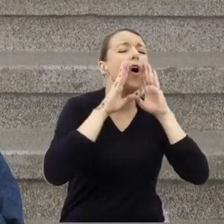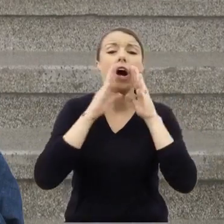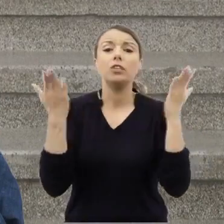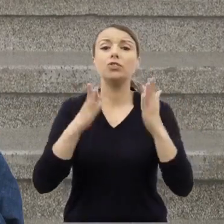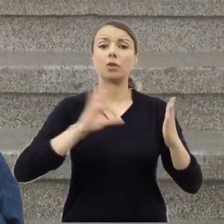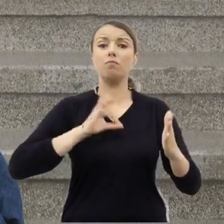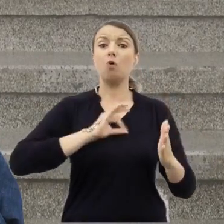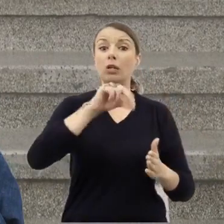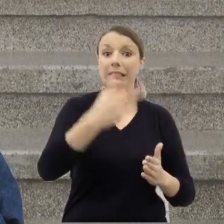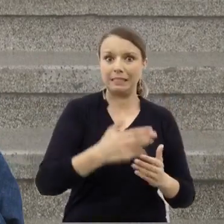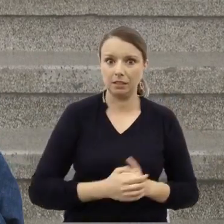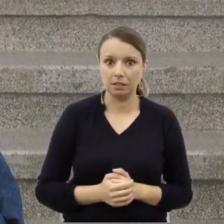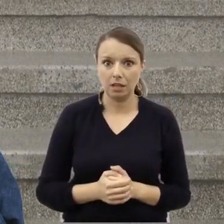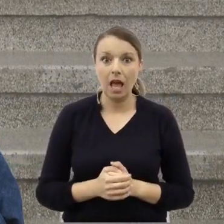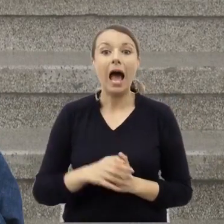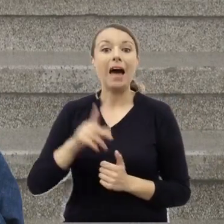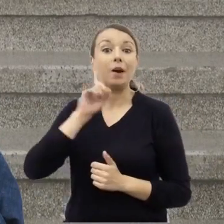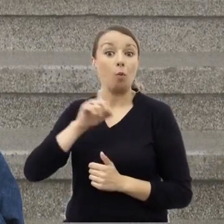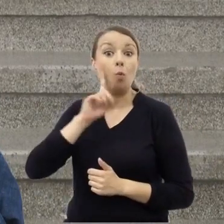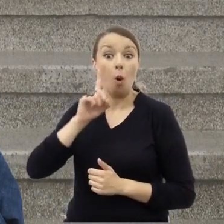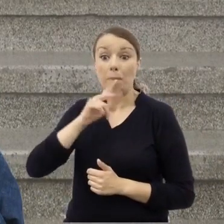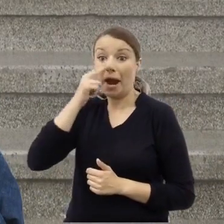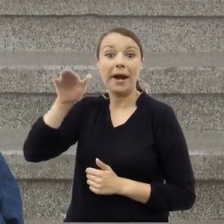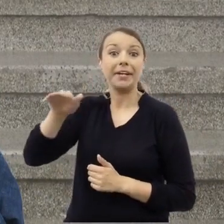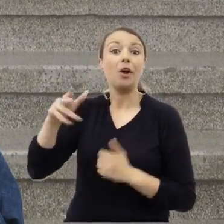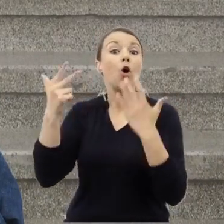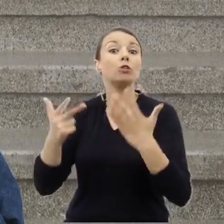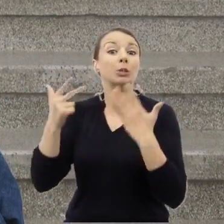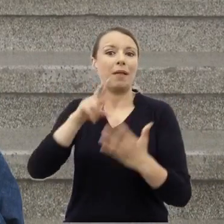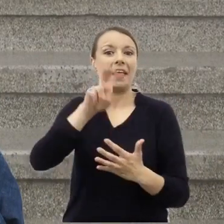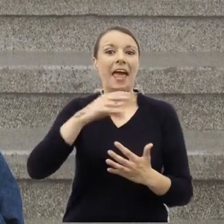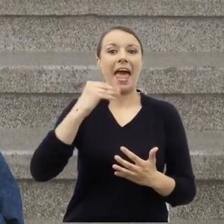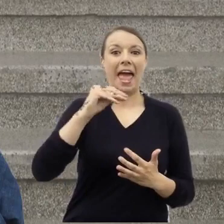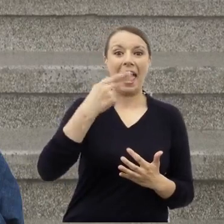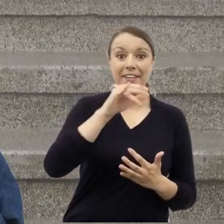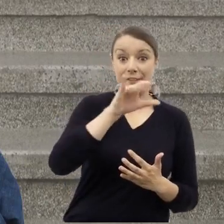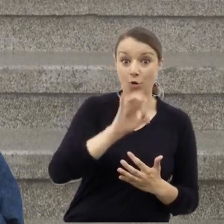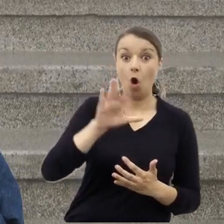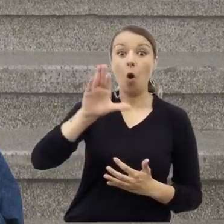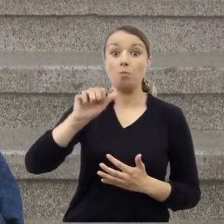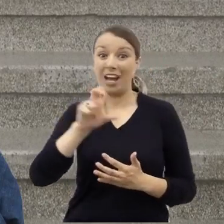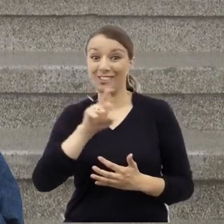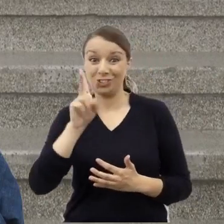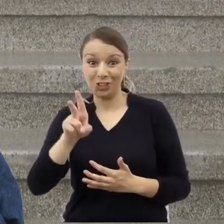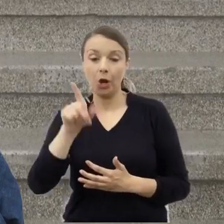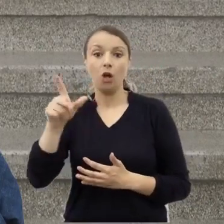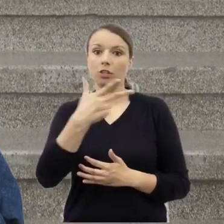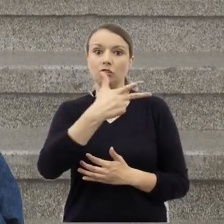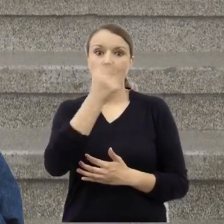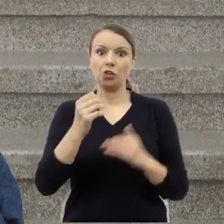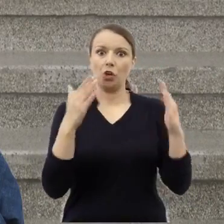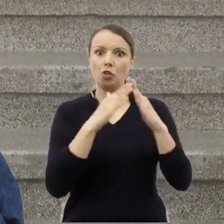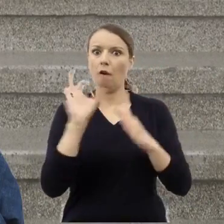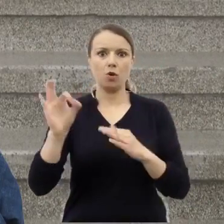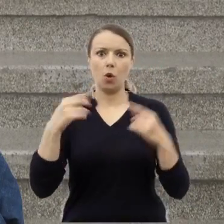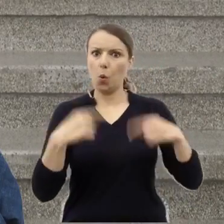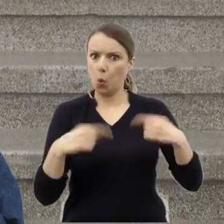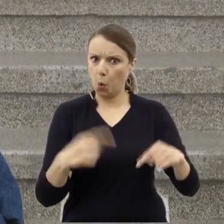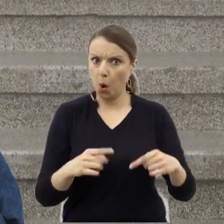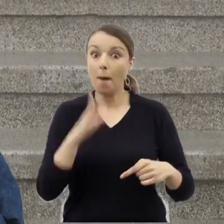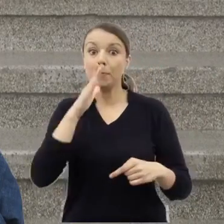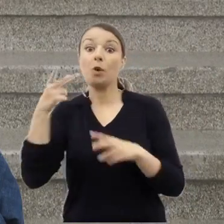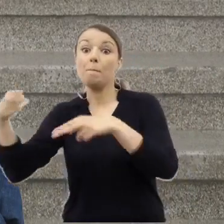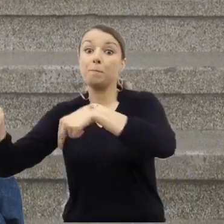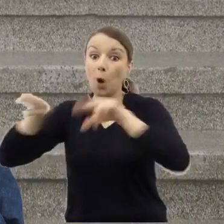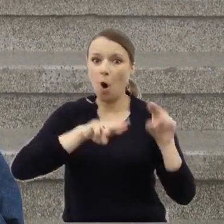Błaszczyk, ten ośmiolatek, o którym wspomniałam, pojawił się w domu po trzydniowej nieobecności, żeby nie dostać